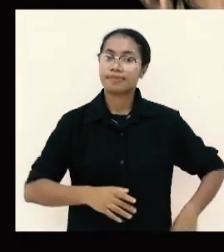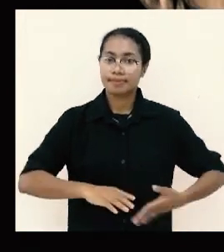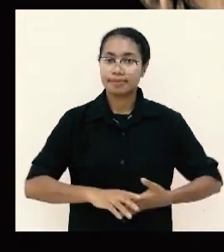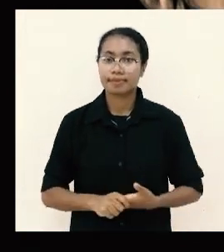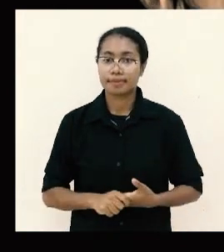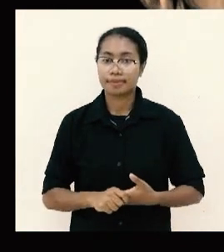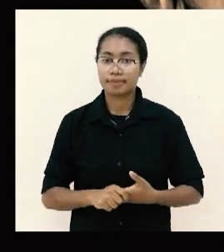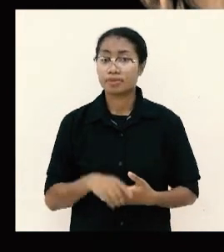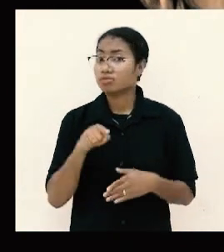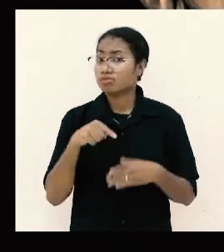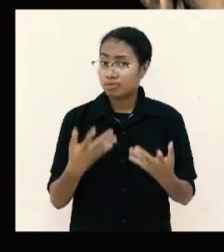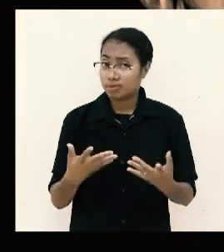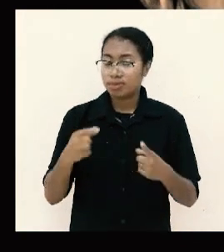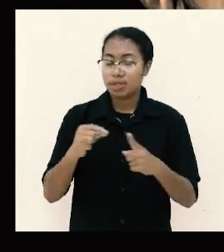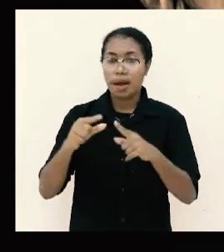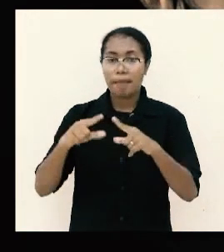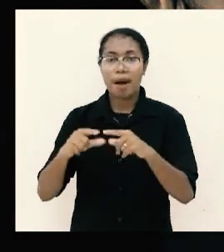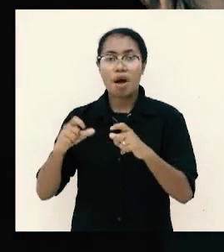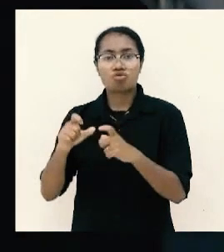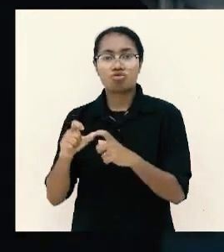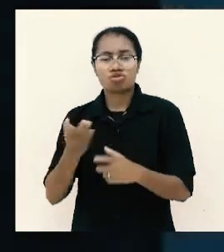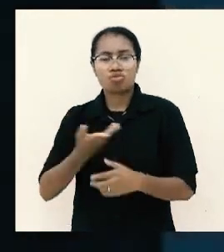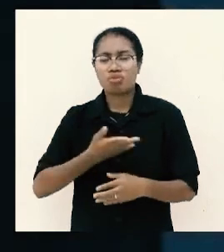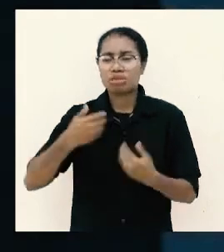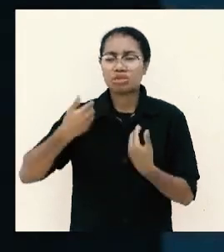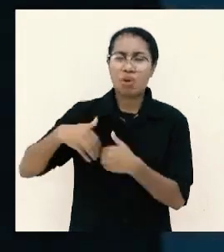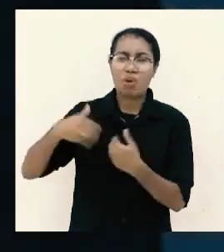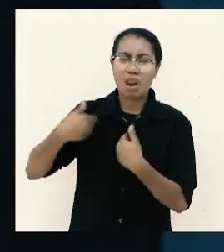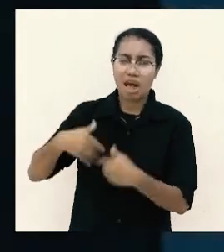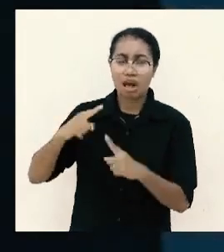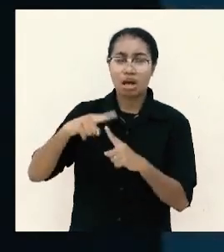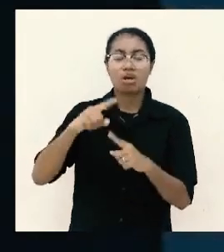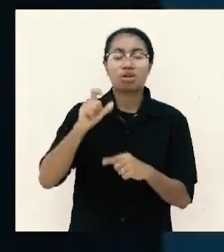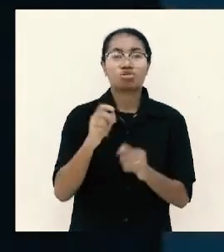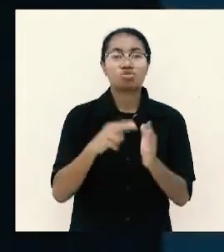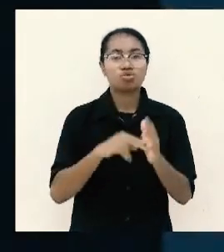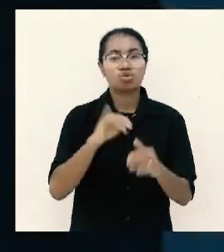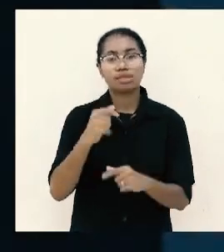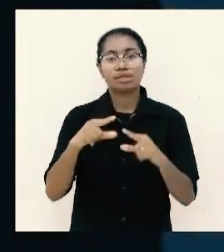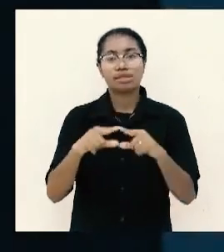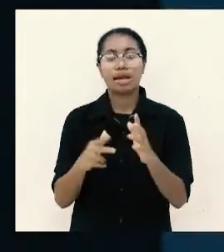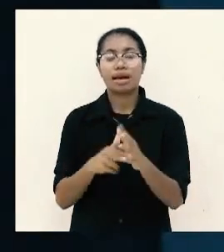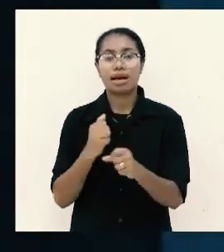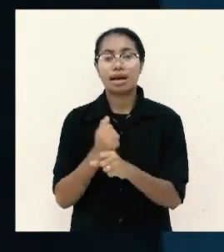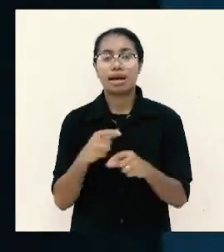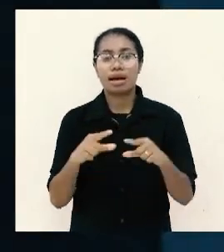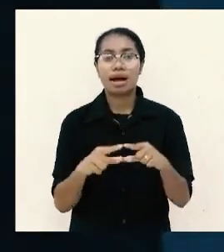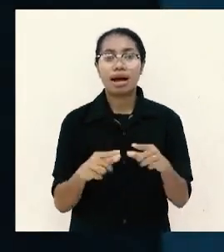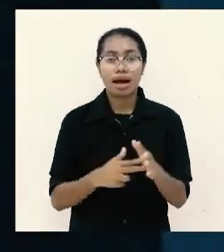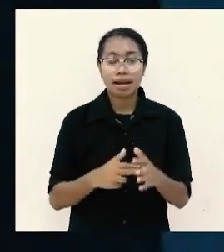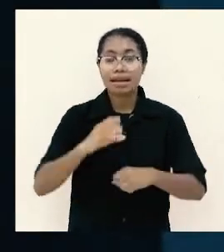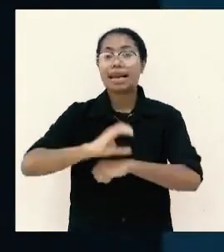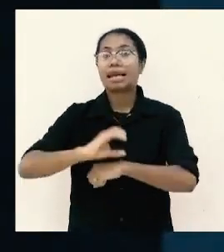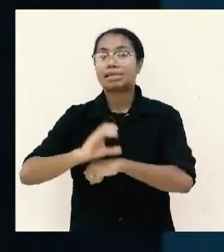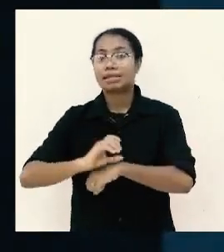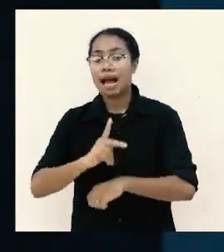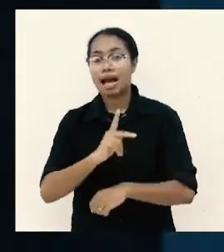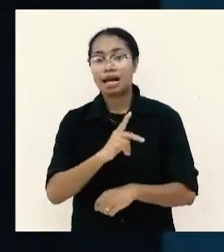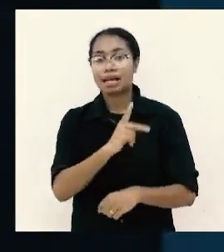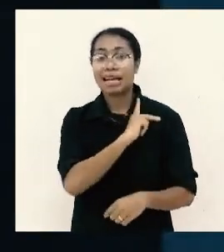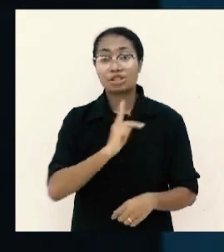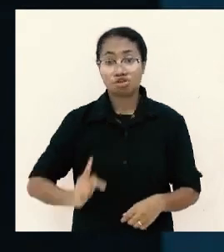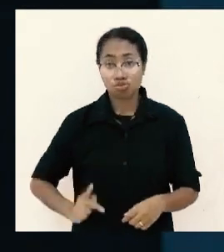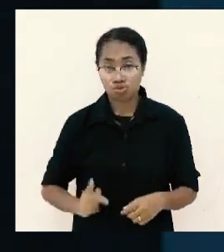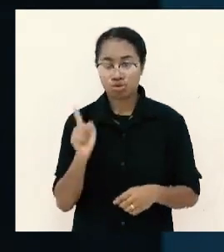maka Paulus menolak tunjangan dari gereja kurintus dari Filipi dari makedonia dia terima